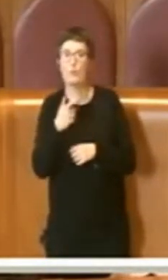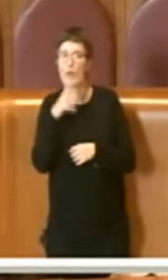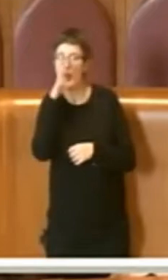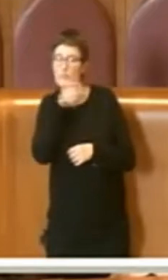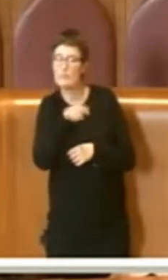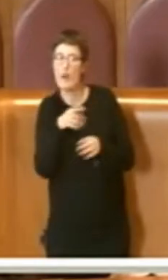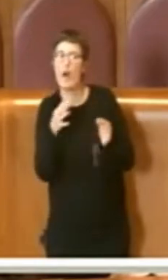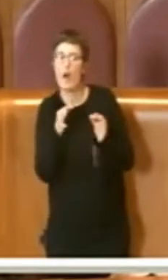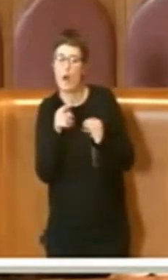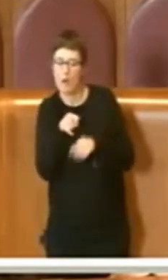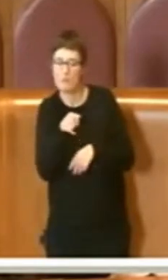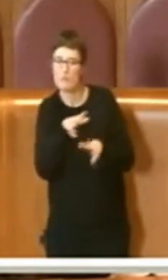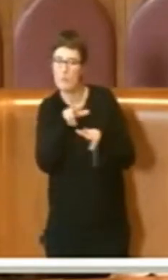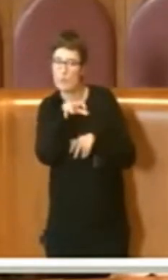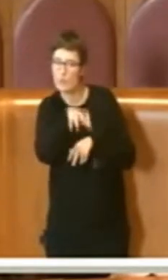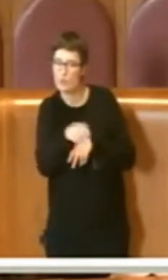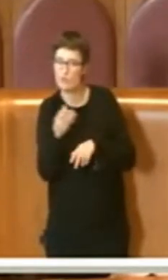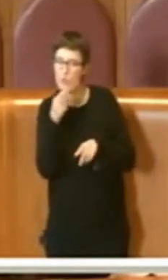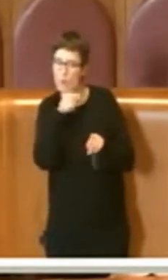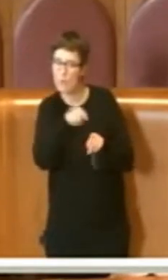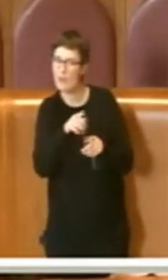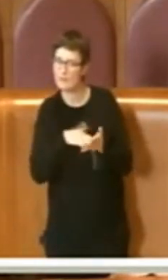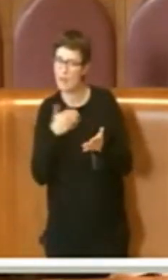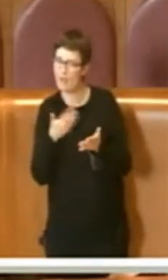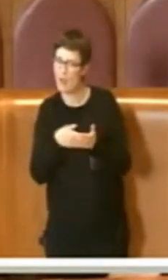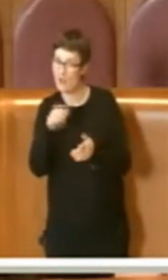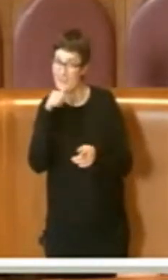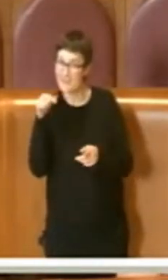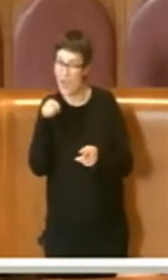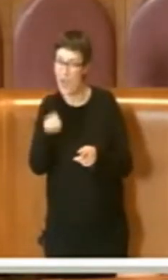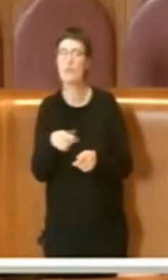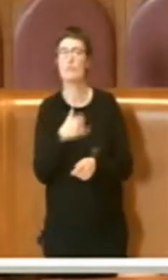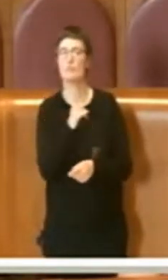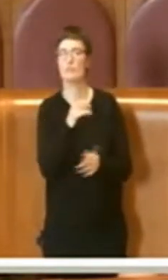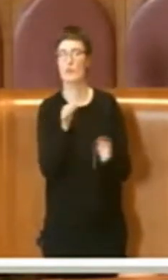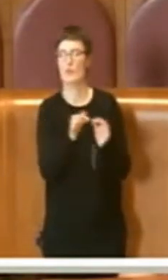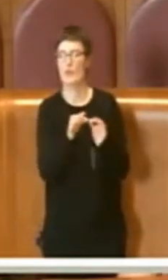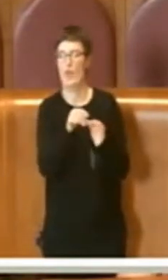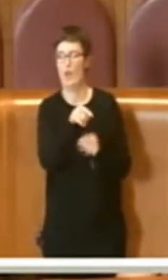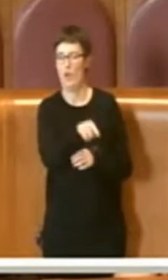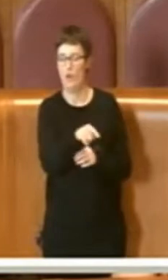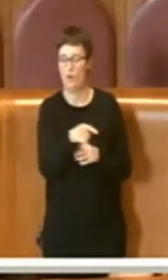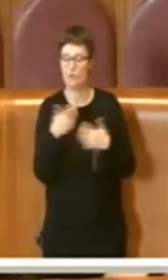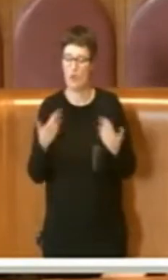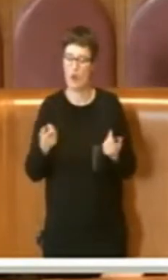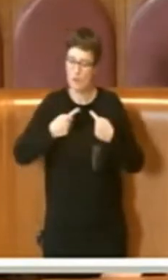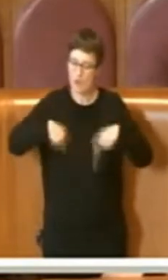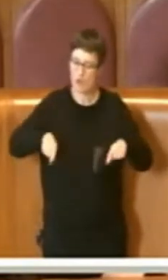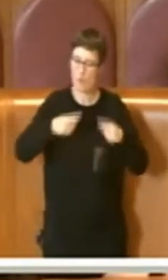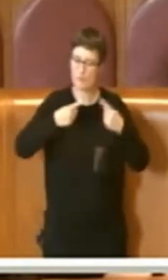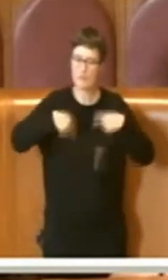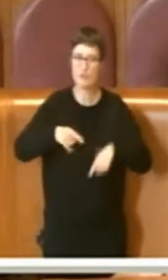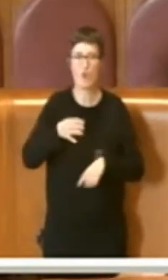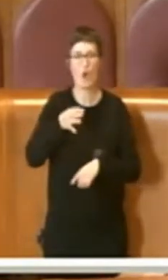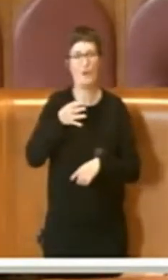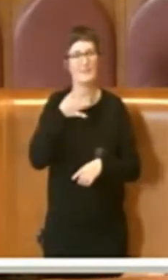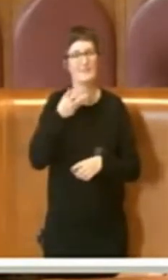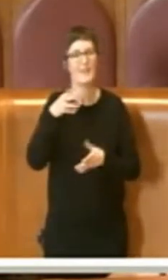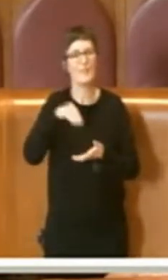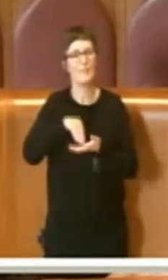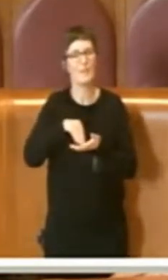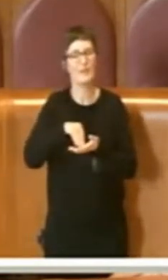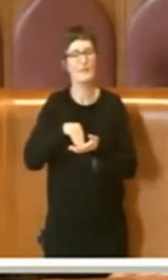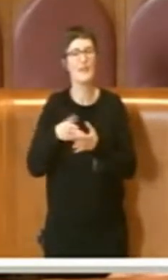la ritenesse un'opera prioritaria. E devo dire che in tutte le commissioni erano presenti comitati, associazioni, cittadini che hanno